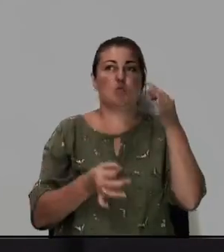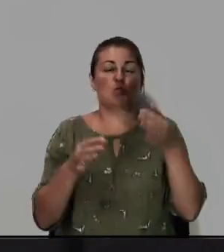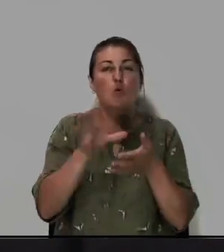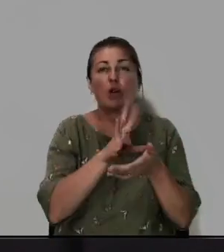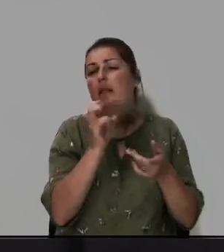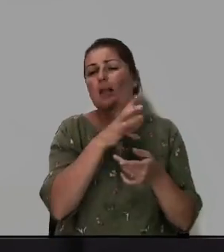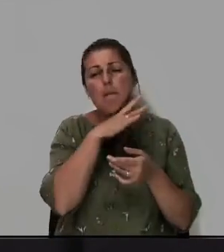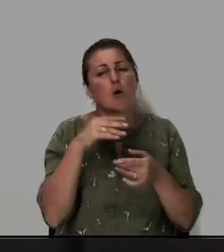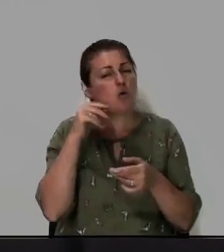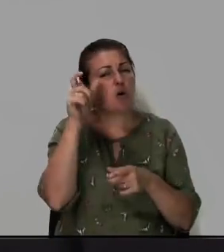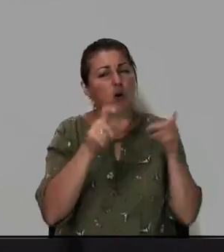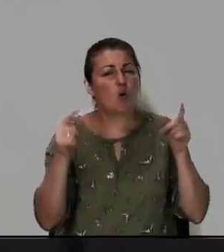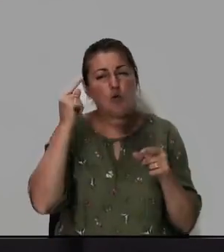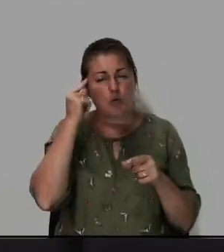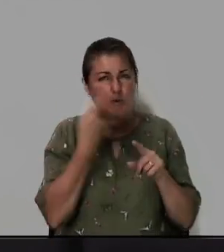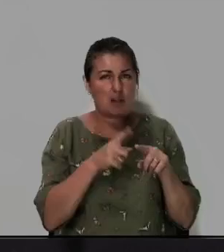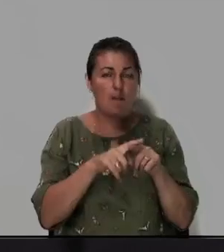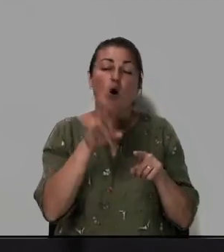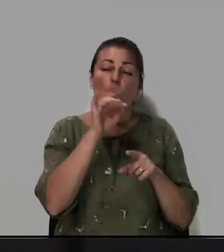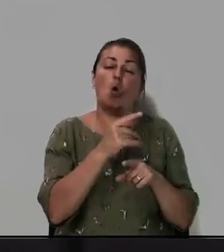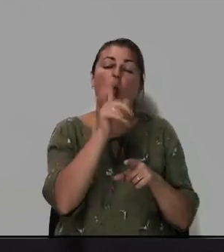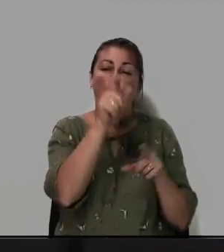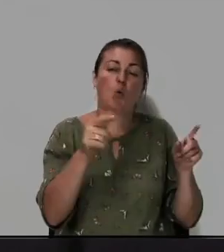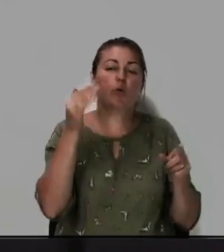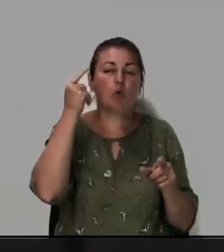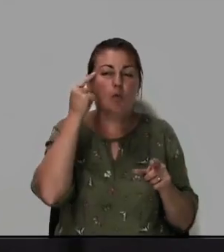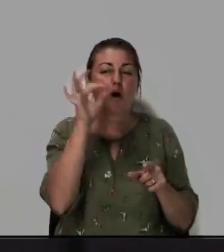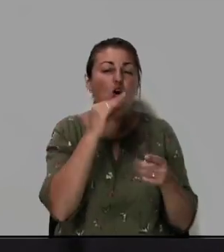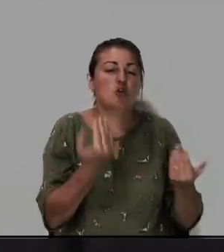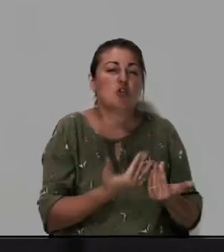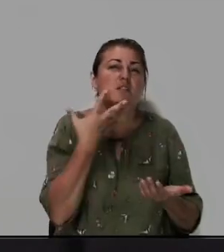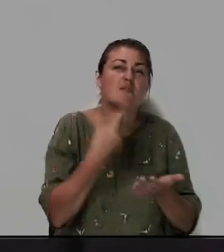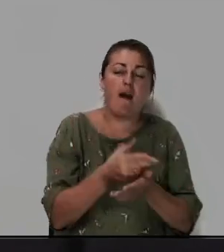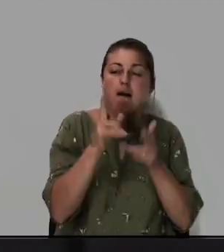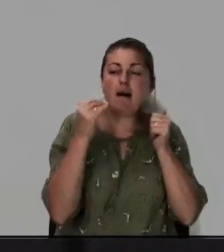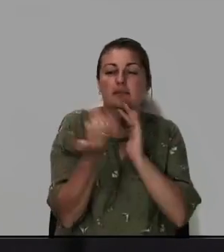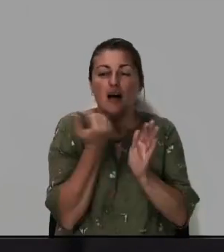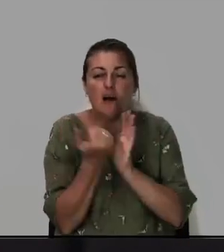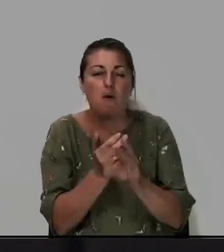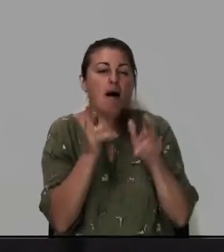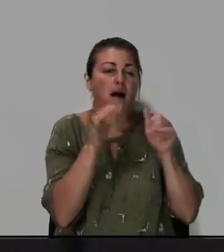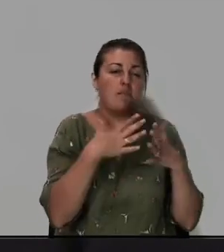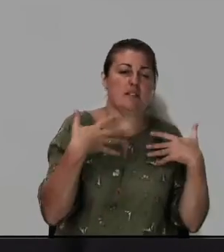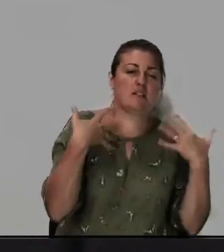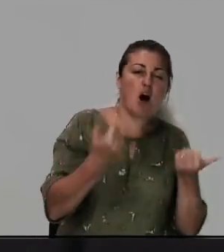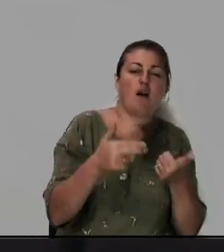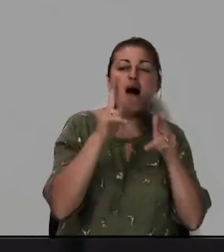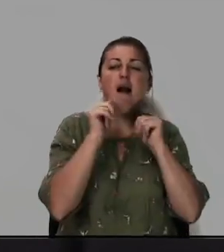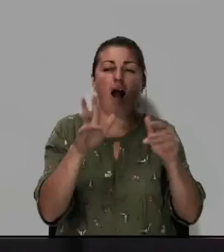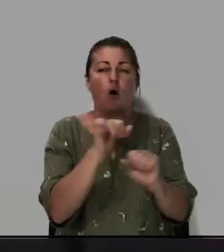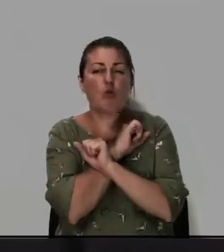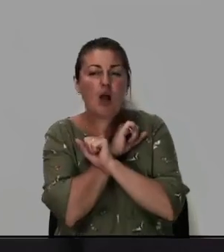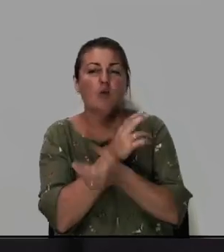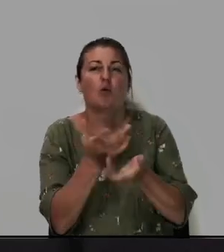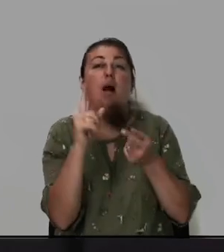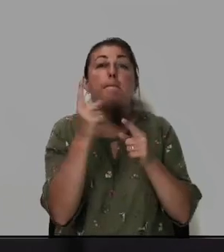многие люди думают об этом. Но люди думают о жизни своей. Как заработать? Как быть здоровым? Как отдохнуть?